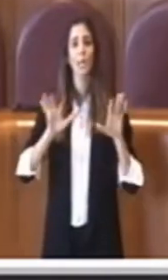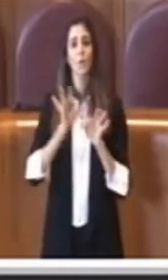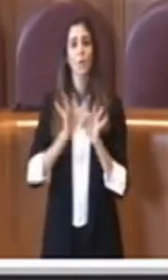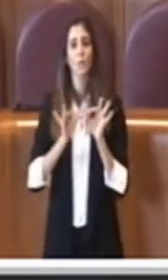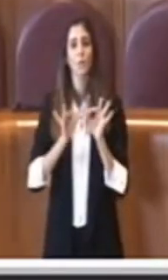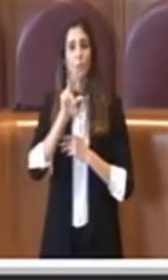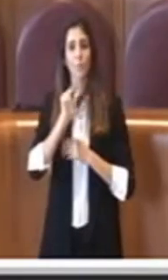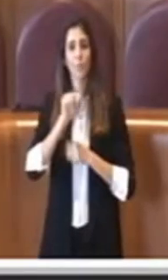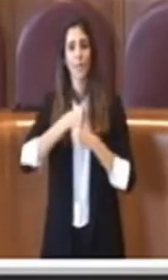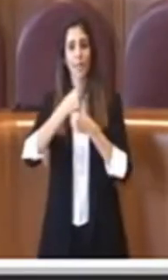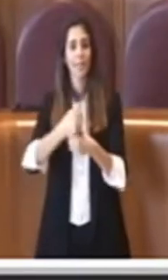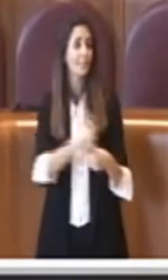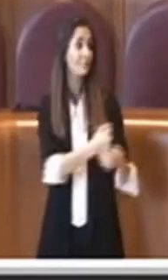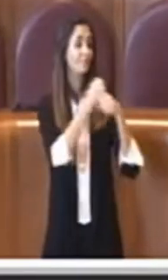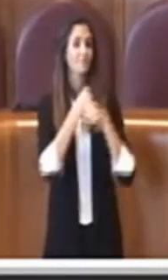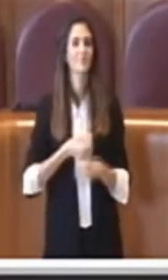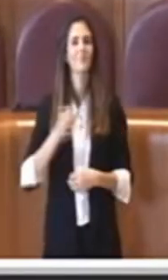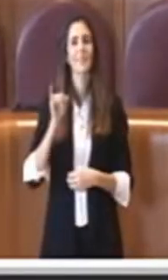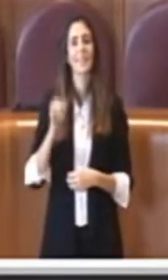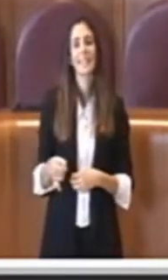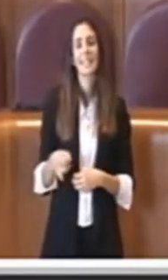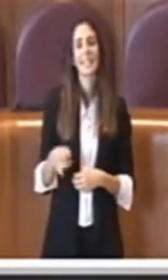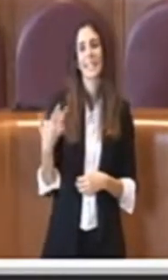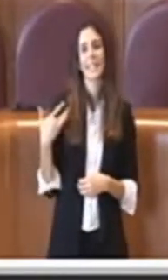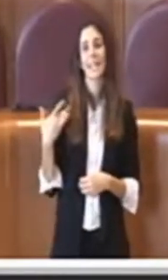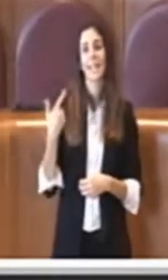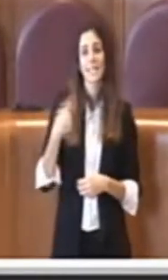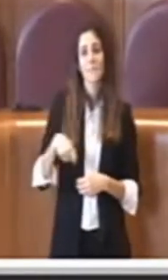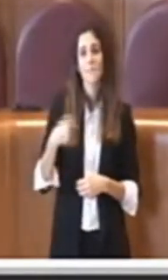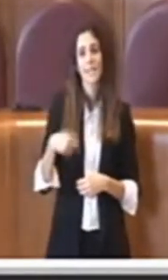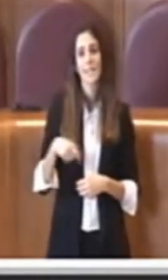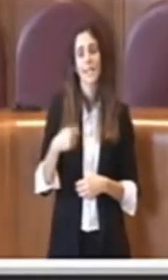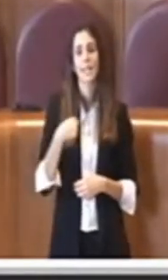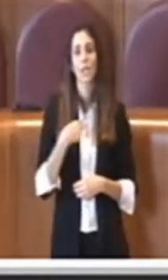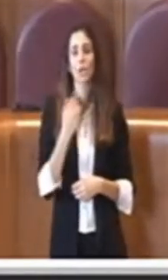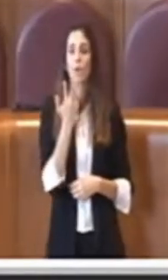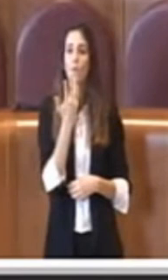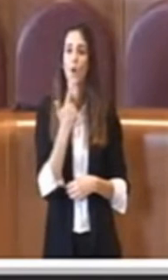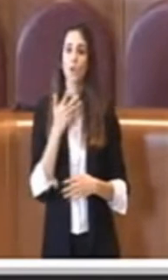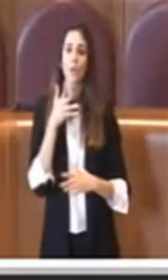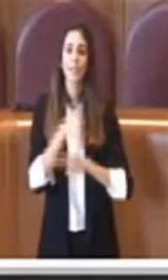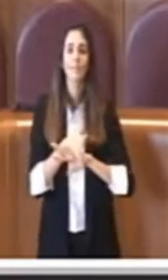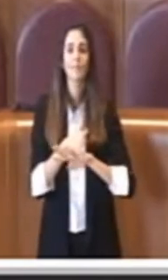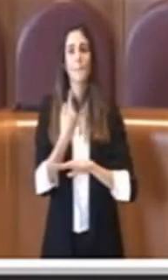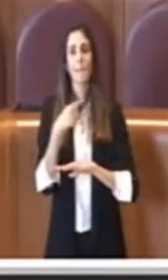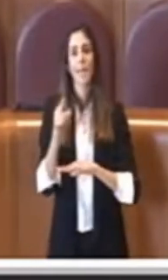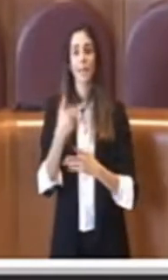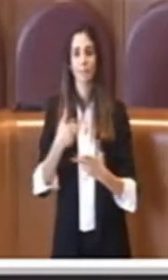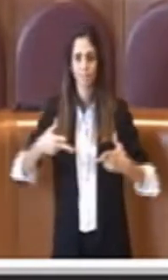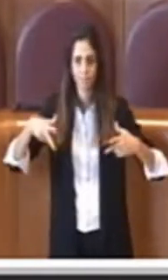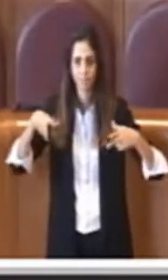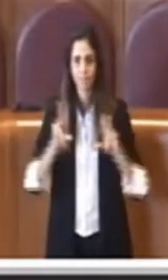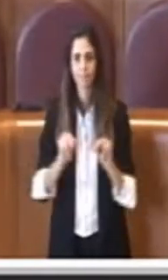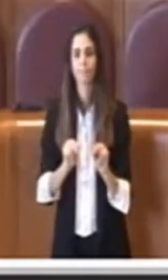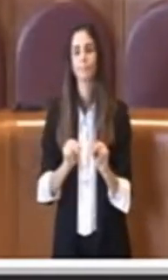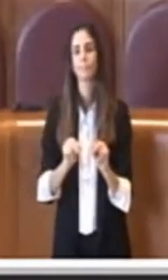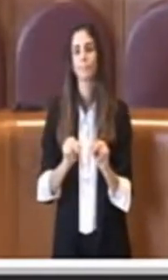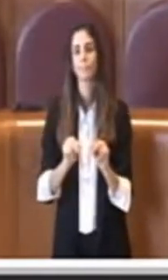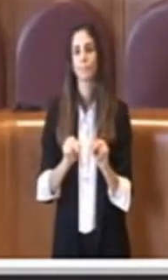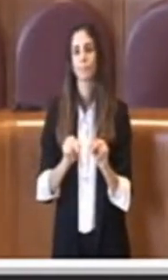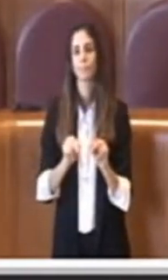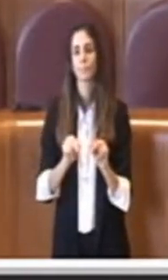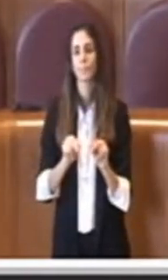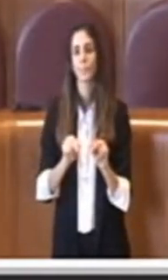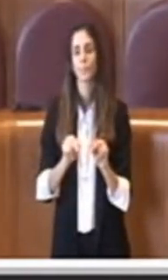Grazie Presidente, solo intervengo per ribadire una